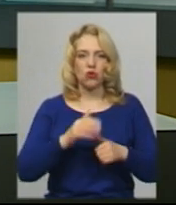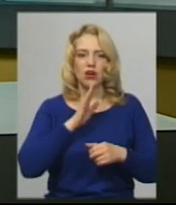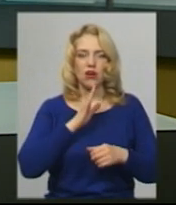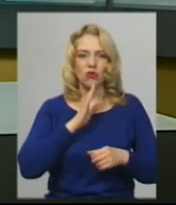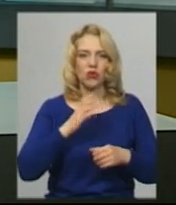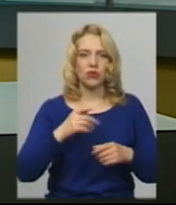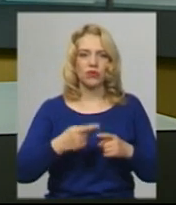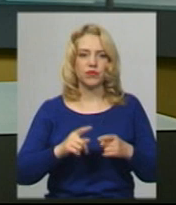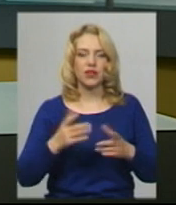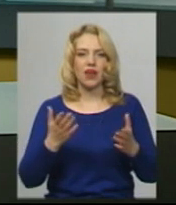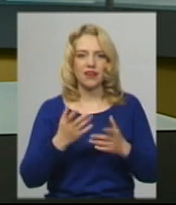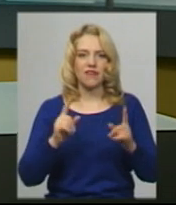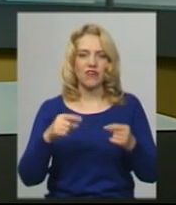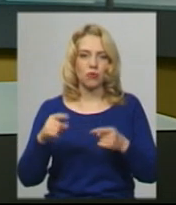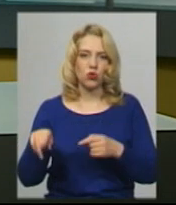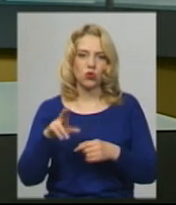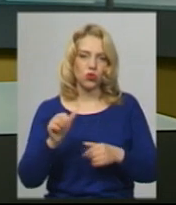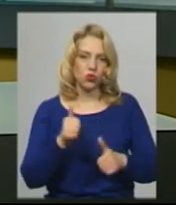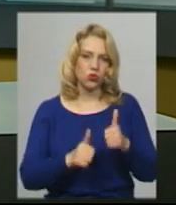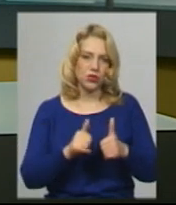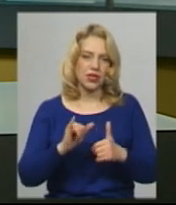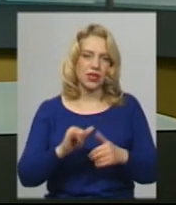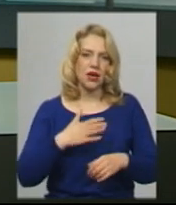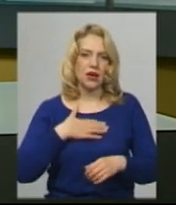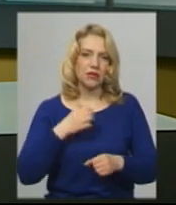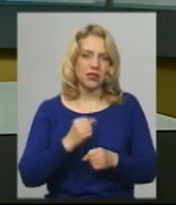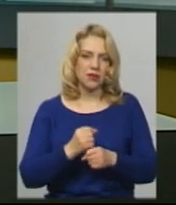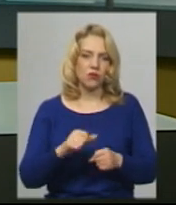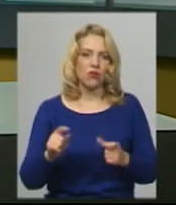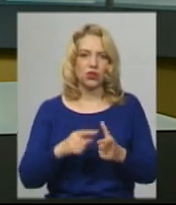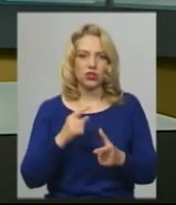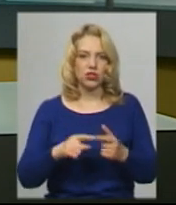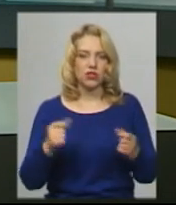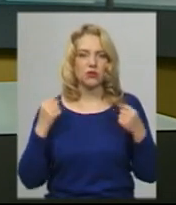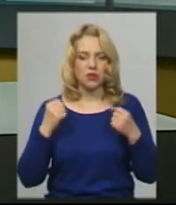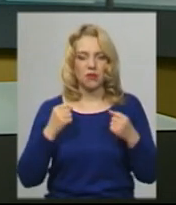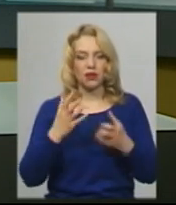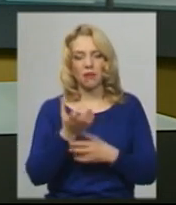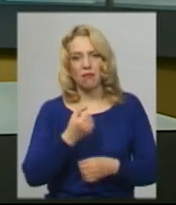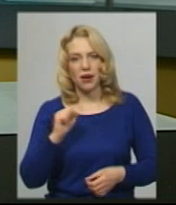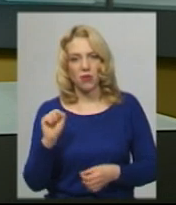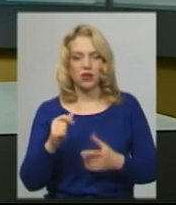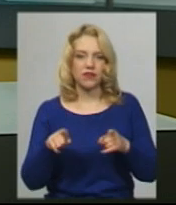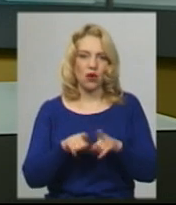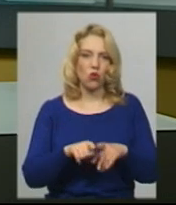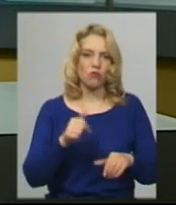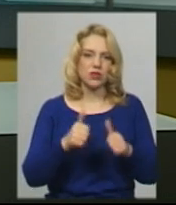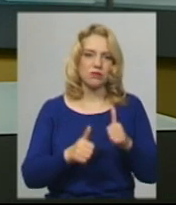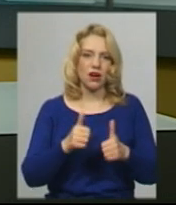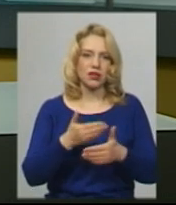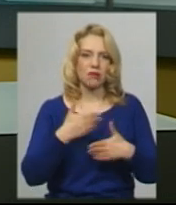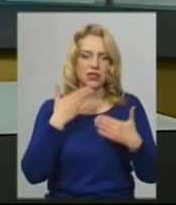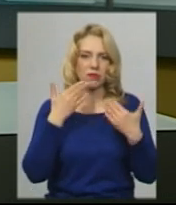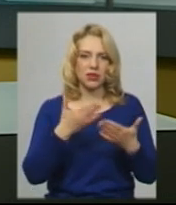вимоги до конкурсанток та принципово спортсменкам перемагати і в такому змаганні, ми запитали